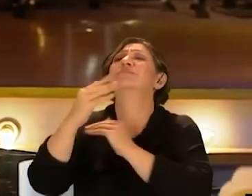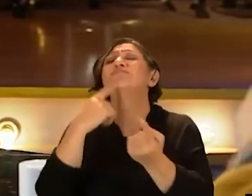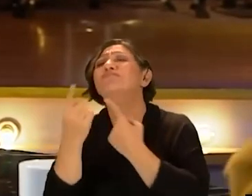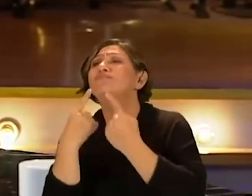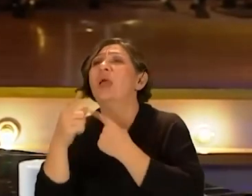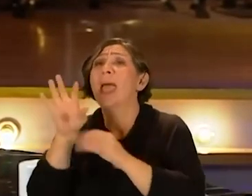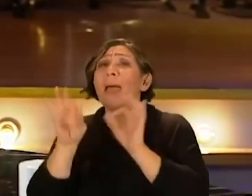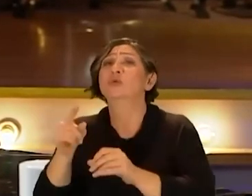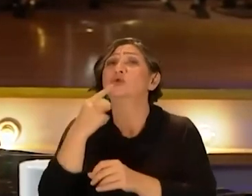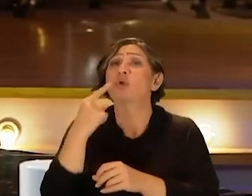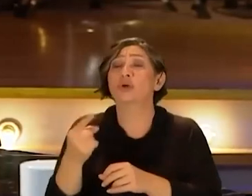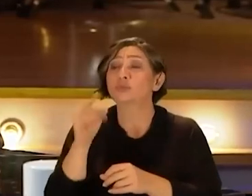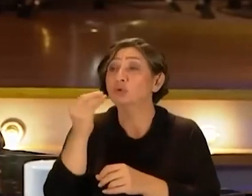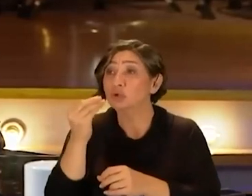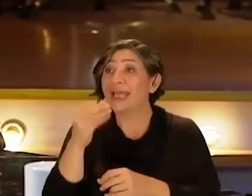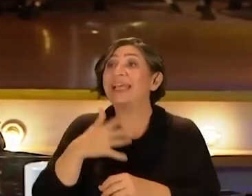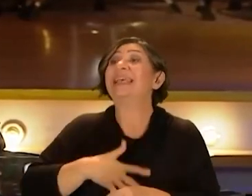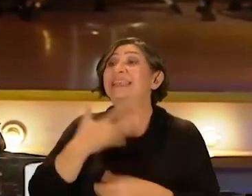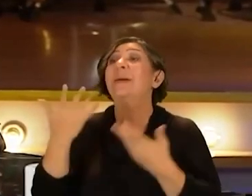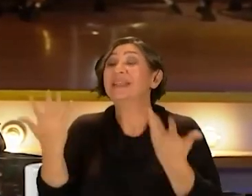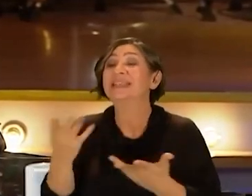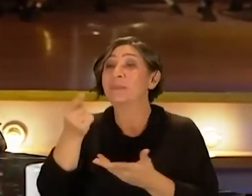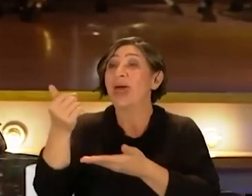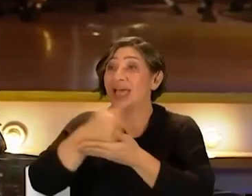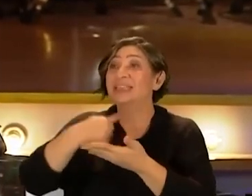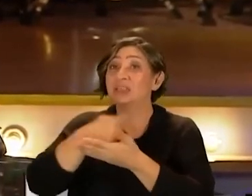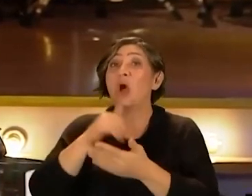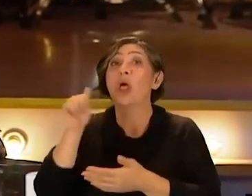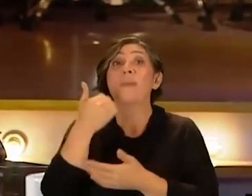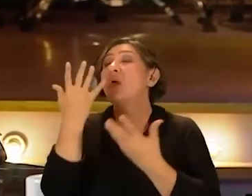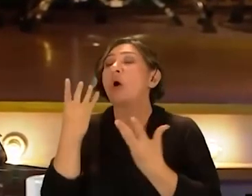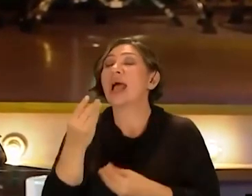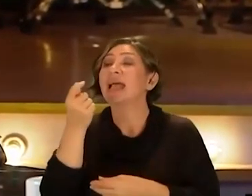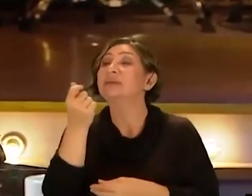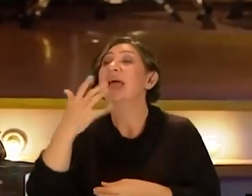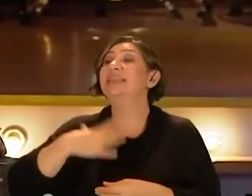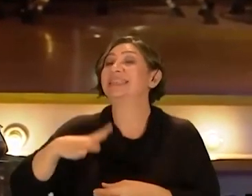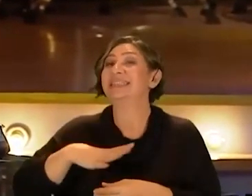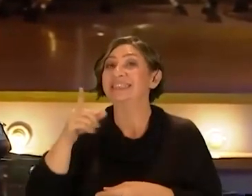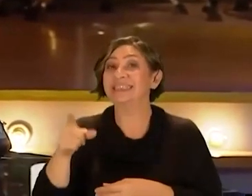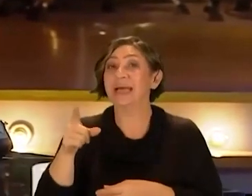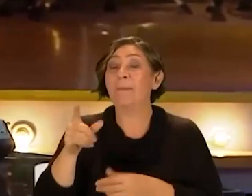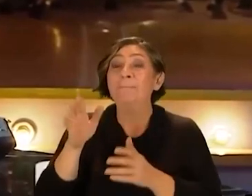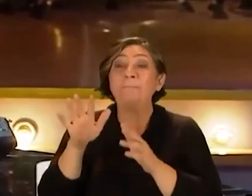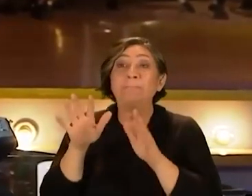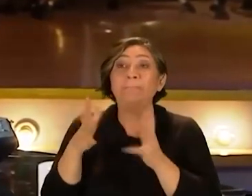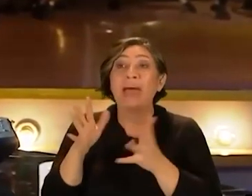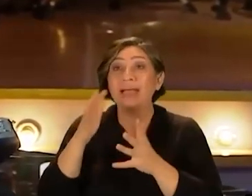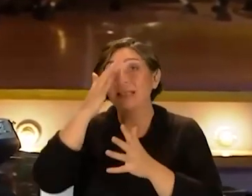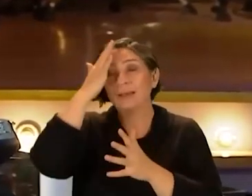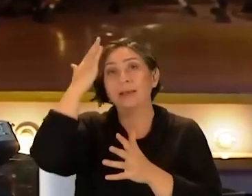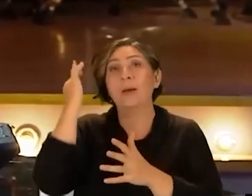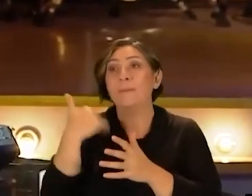konuşurken hep bunu söylüyorum yani çocuklar istemeseniz de para kazanacaksınız önemli olan kaç para istediğiniz yani belki